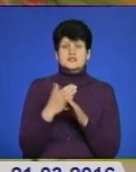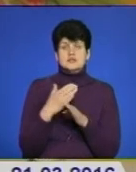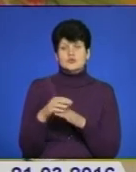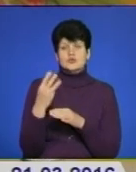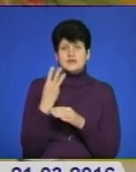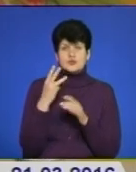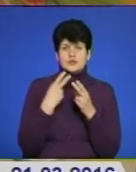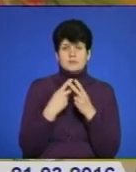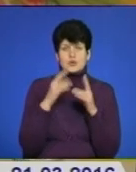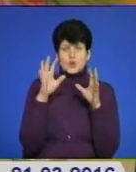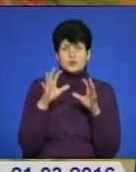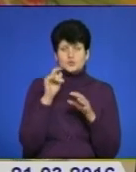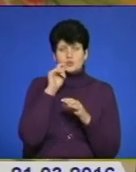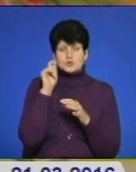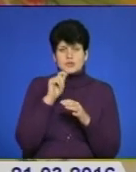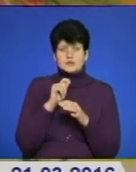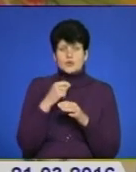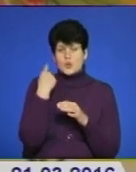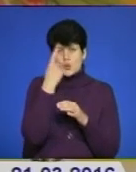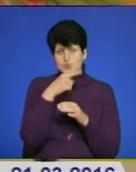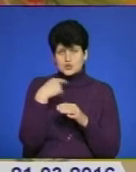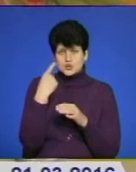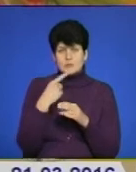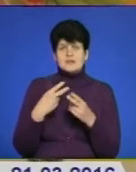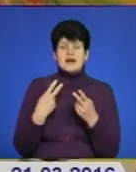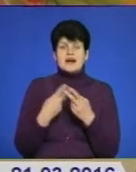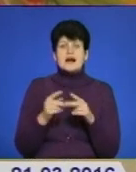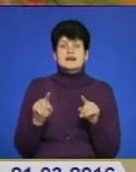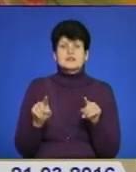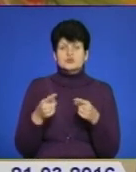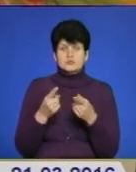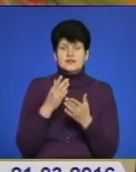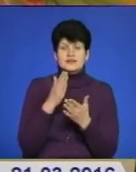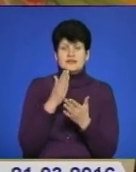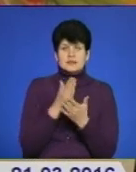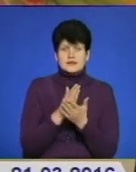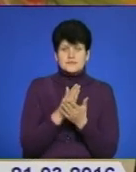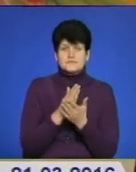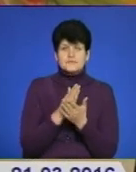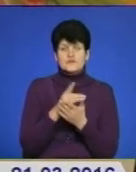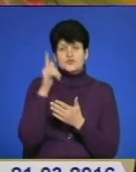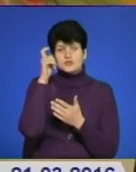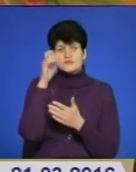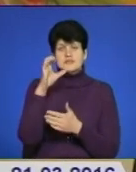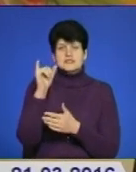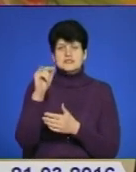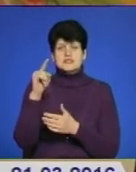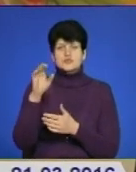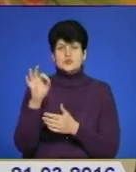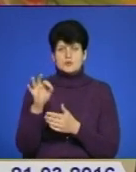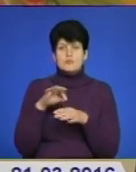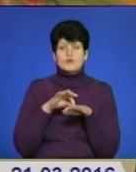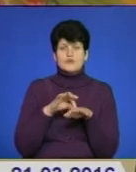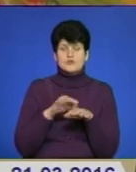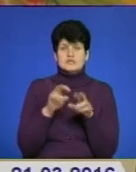Кримінального кодексу України. Особа арештована, перебуває в Чорківському СИЗО. Проводиться